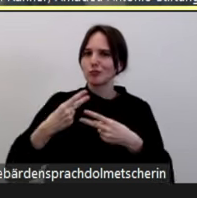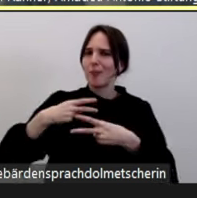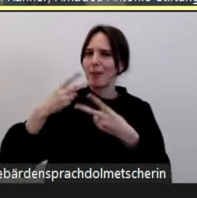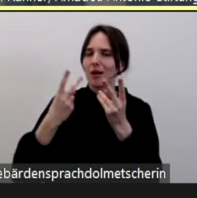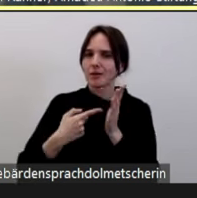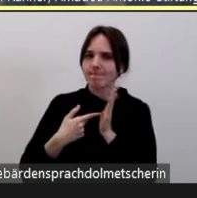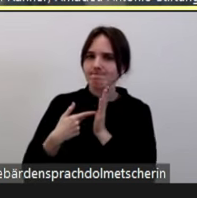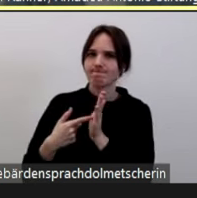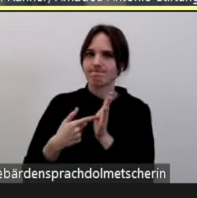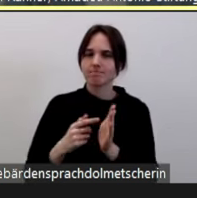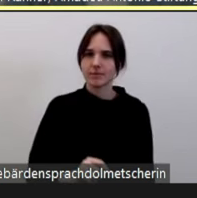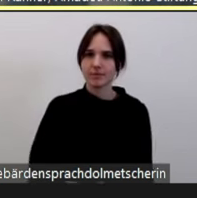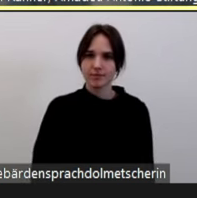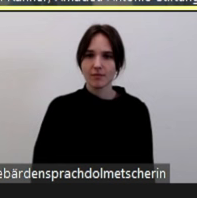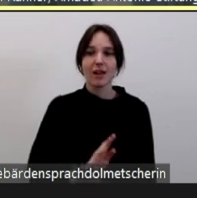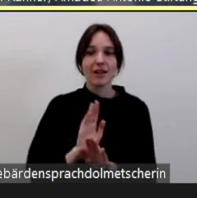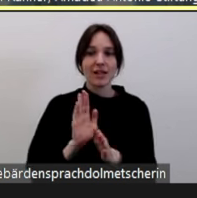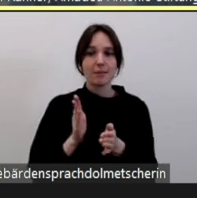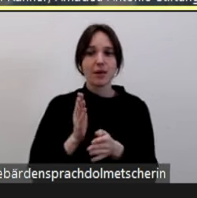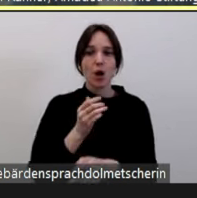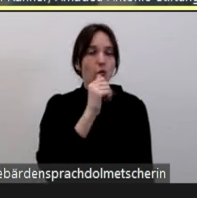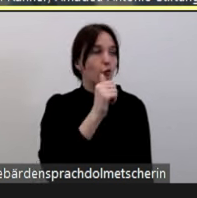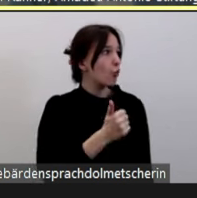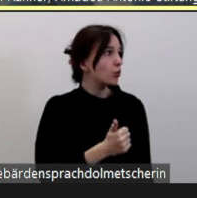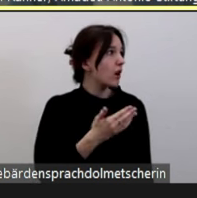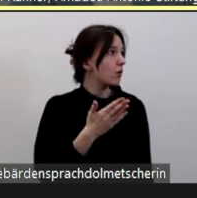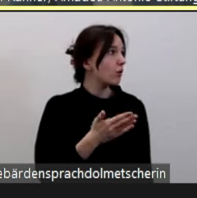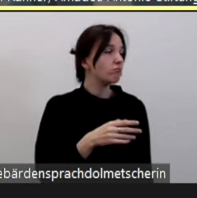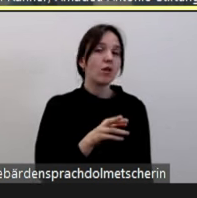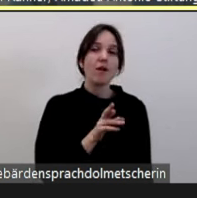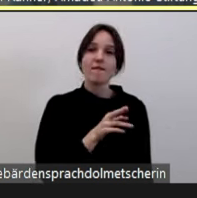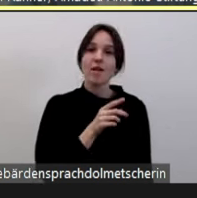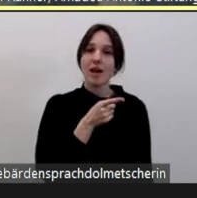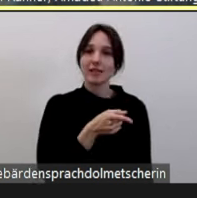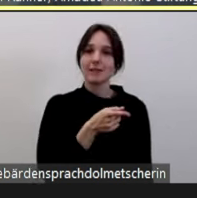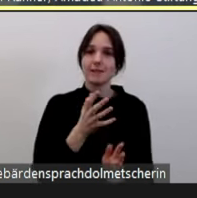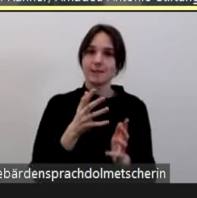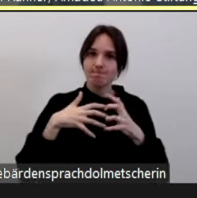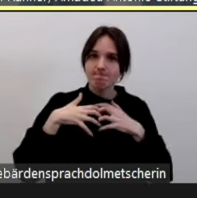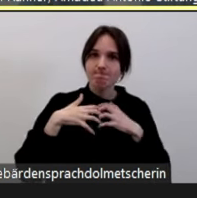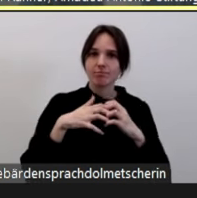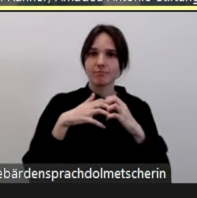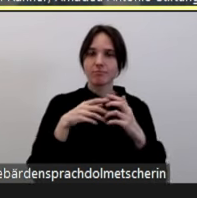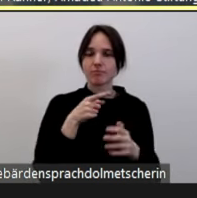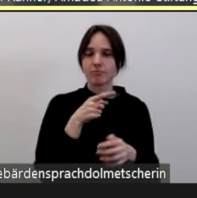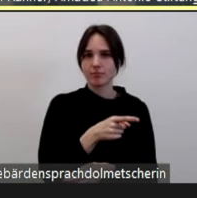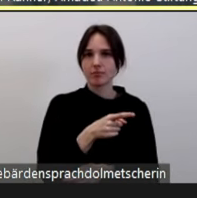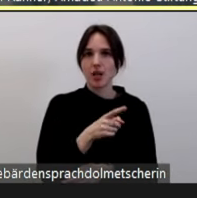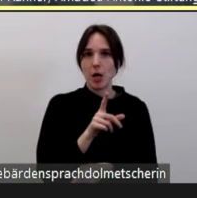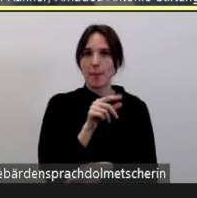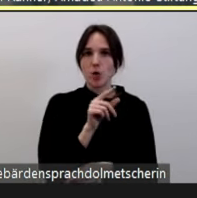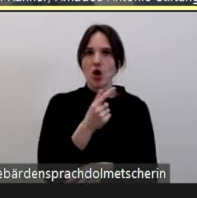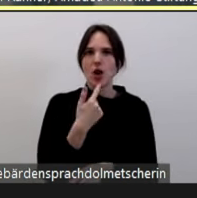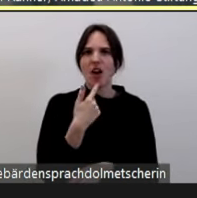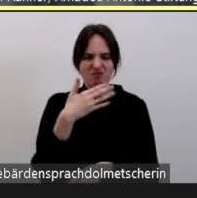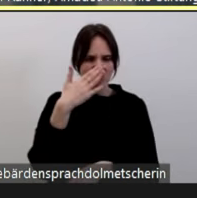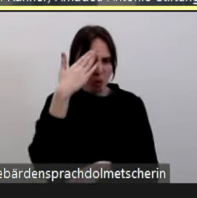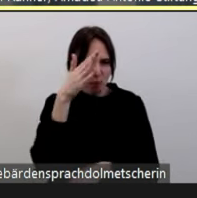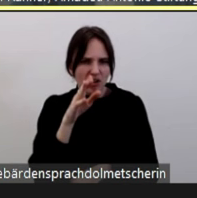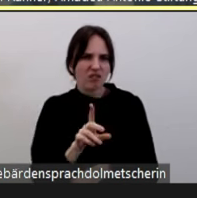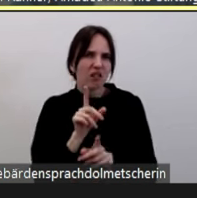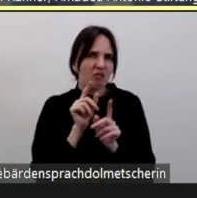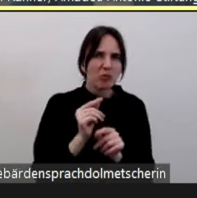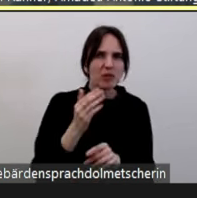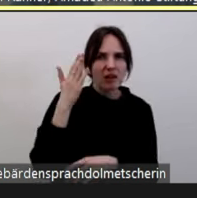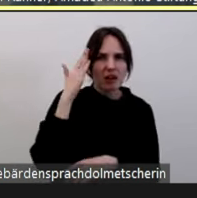Verurteilungen von demjenigen, der diese Initiative initiiert hat. Also es sind nicht irgendwelche Unbekannten, die sich jetzt